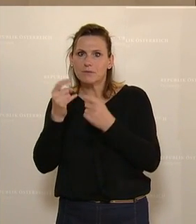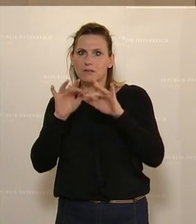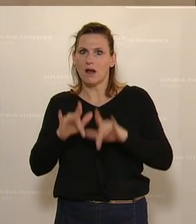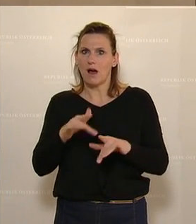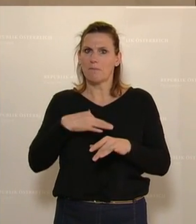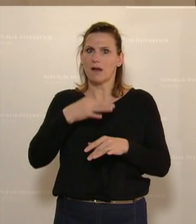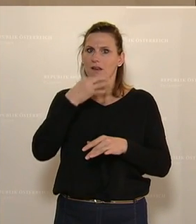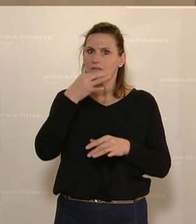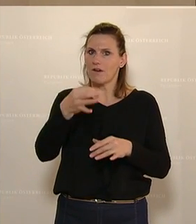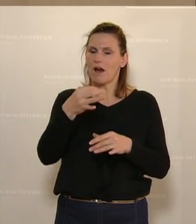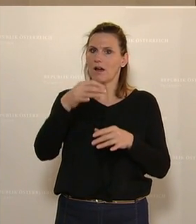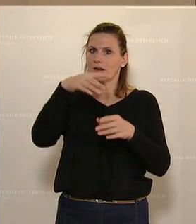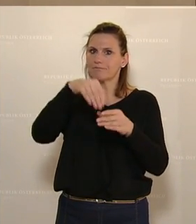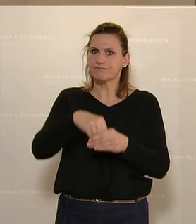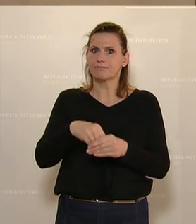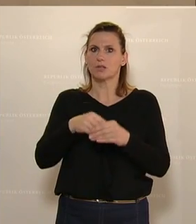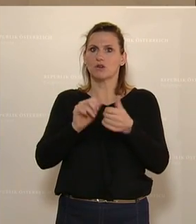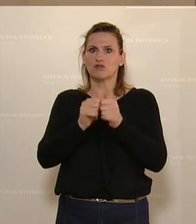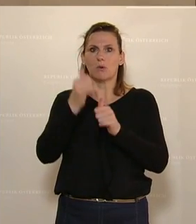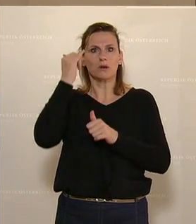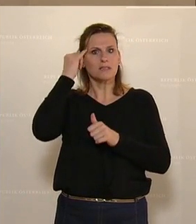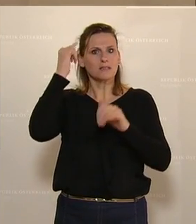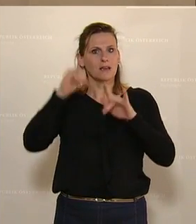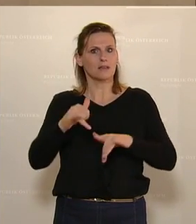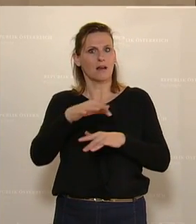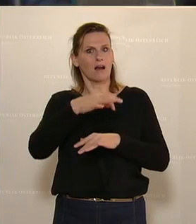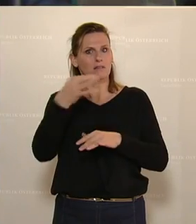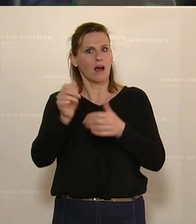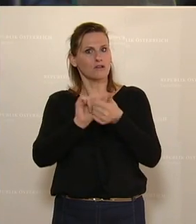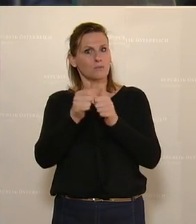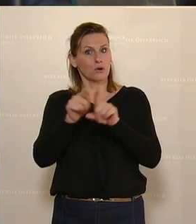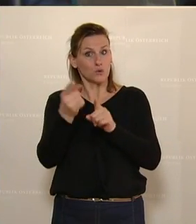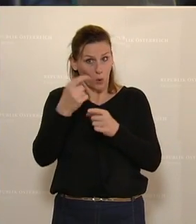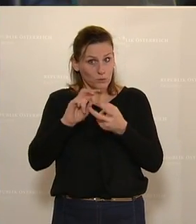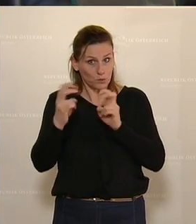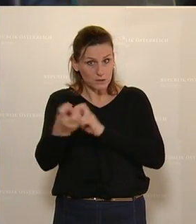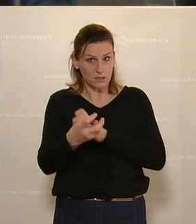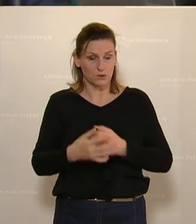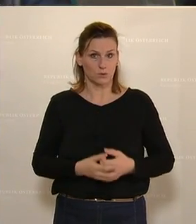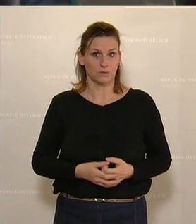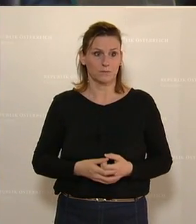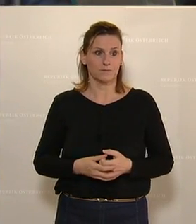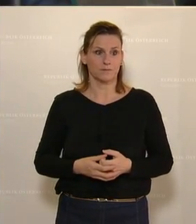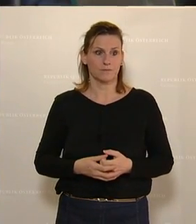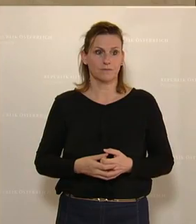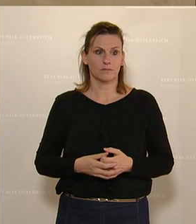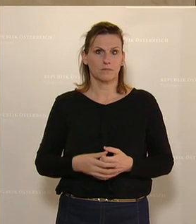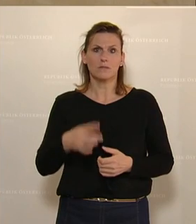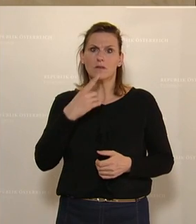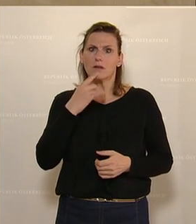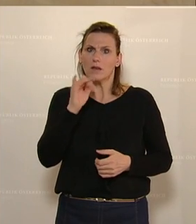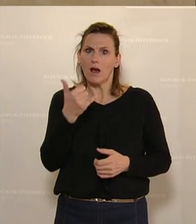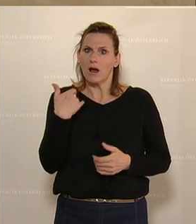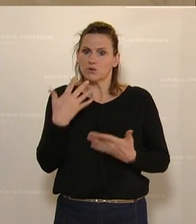wird die Idee des österreichischen Sports nach einem österreichweiten Tag des Sports zur Umsetzung kommen? Ja, wir gehen davon